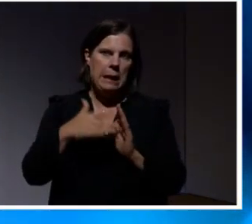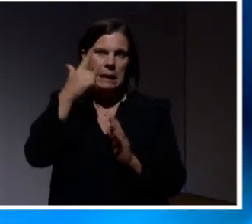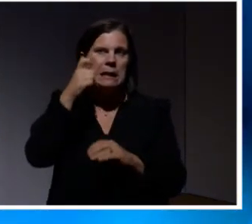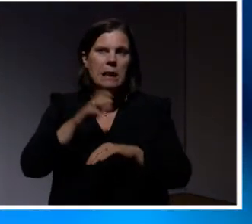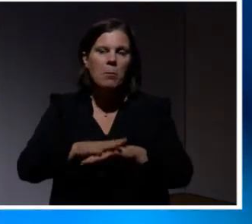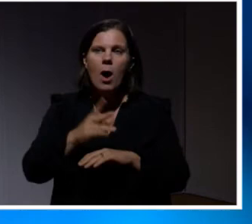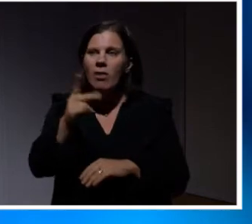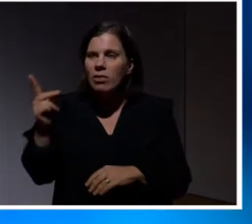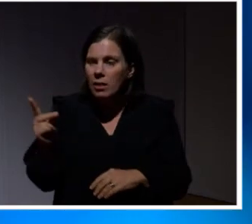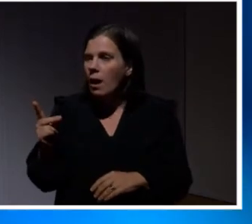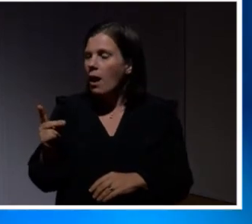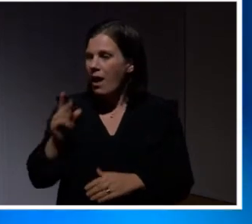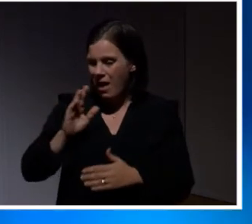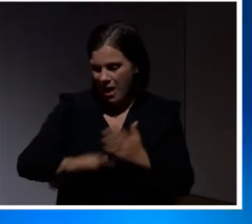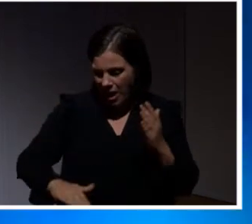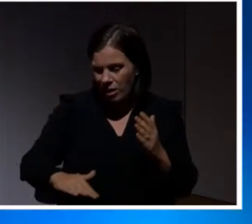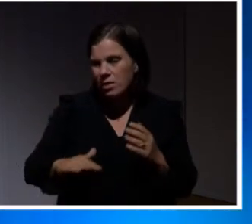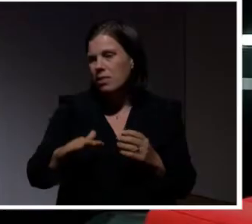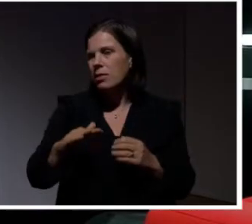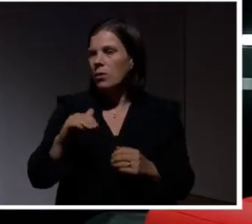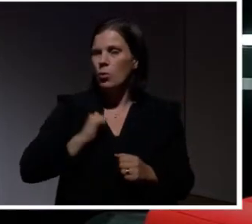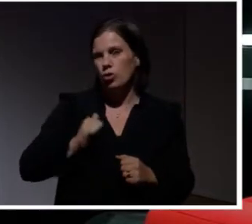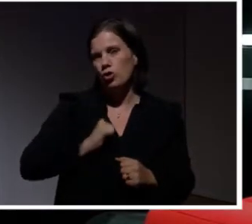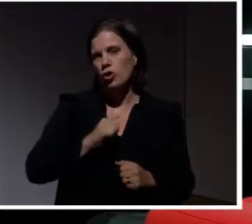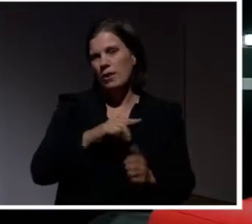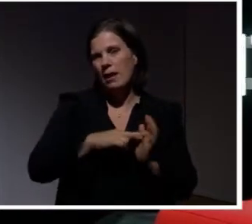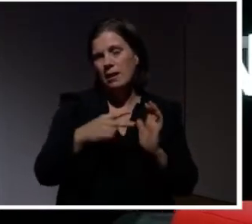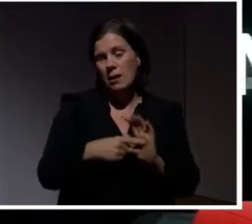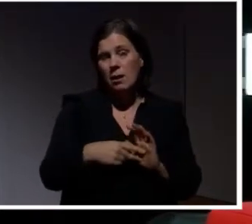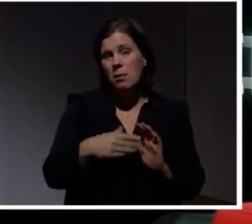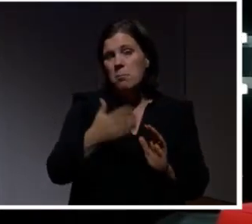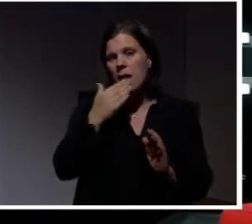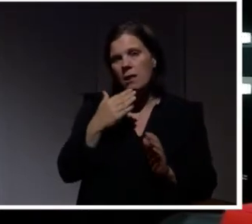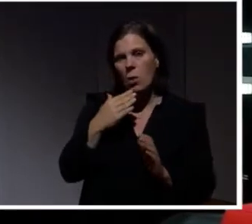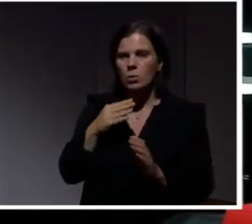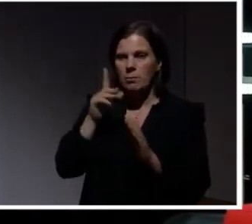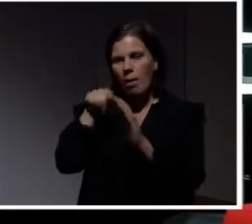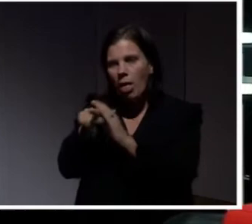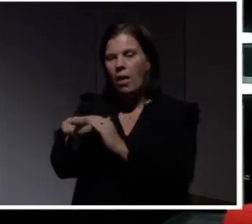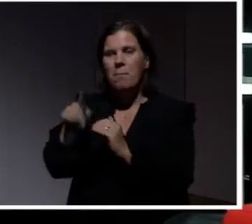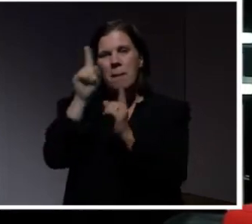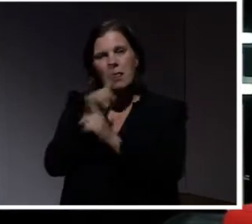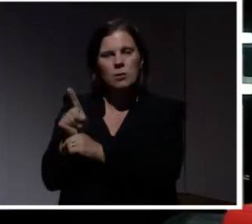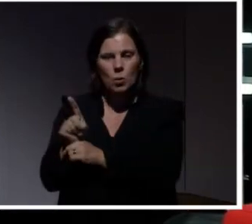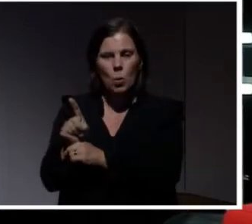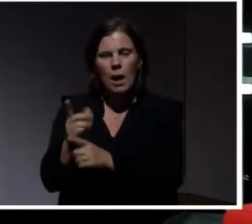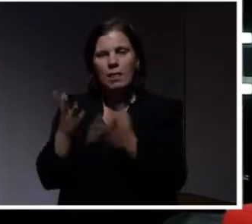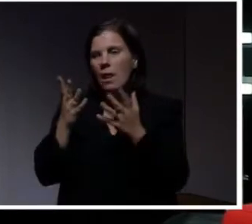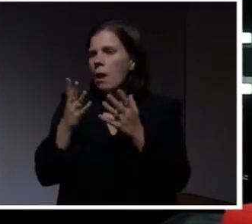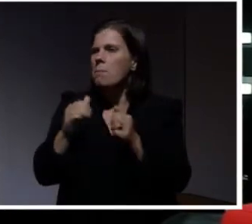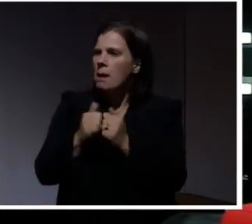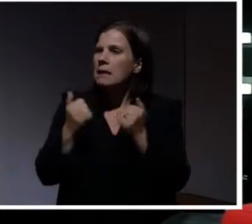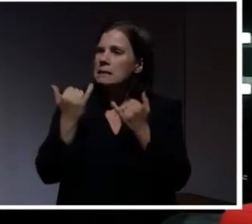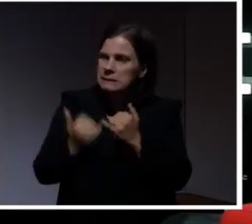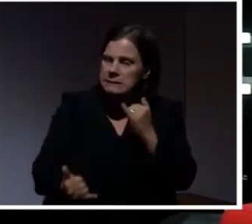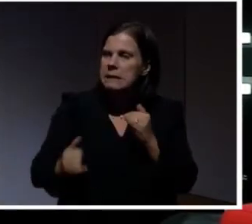hellre än att utnyttja tekniska sårbarheter. Det är mycket lättare att hacka människor. Men man måste till sist